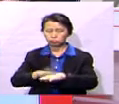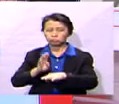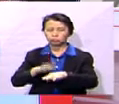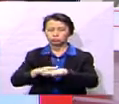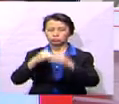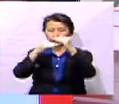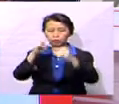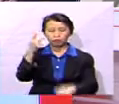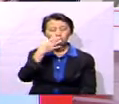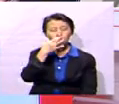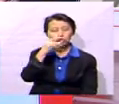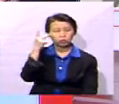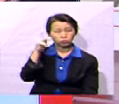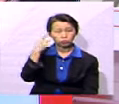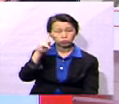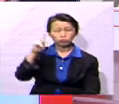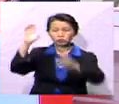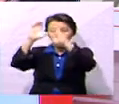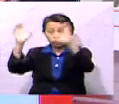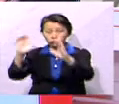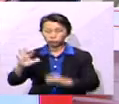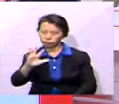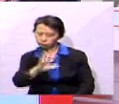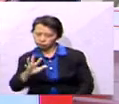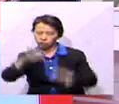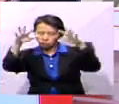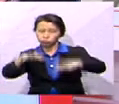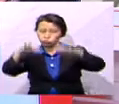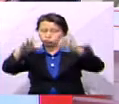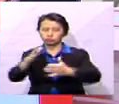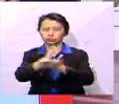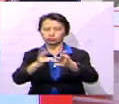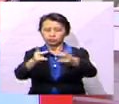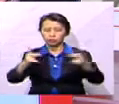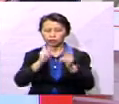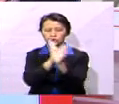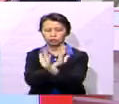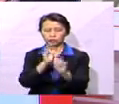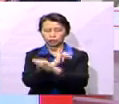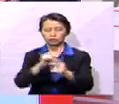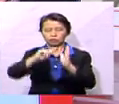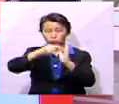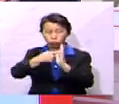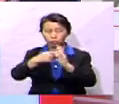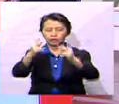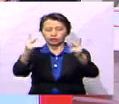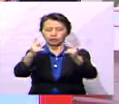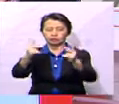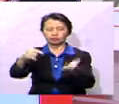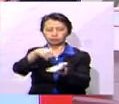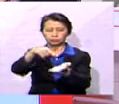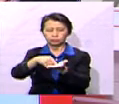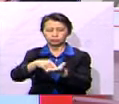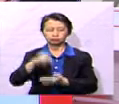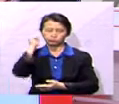peringkat kuning Jabatan Meteorologi yang menjangka hujan di beberapa kawasan di Sarawak mulai Kamis ini. Sekretariat Jawatan